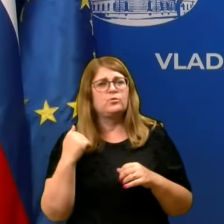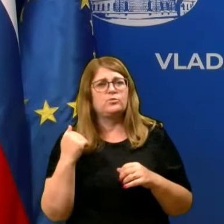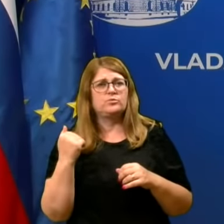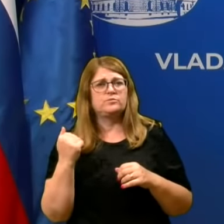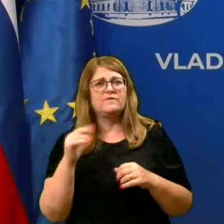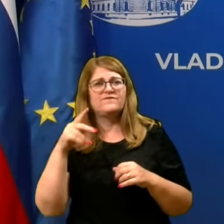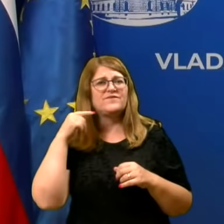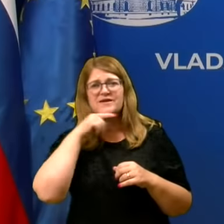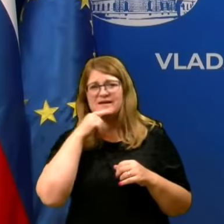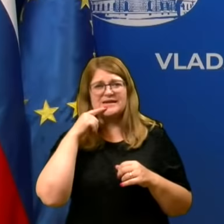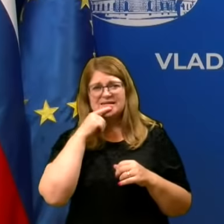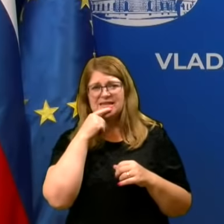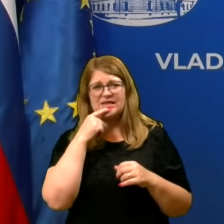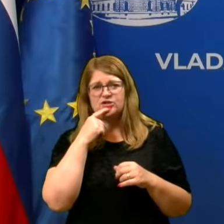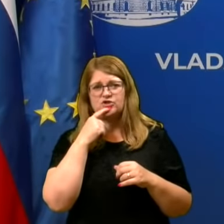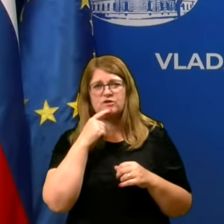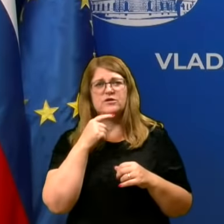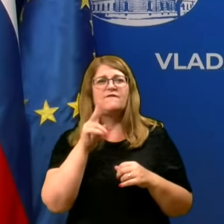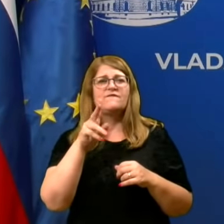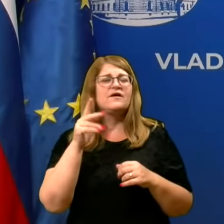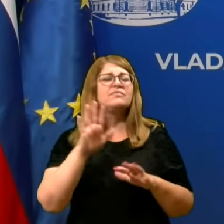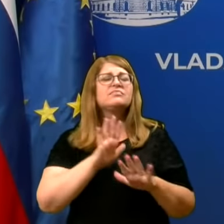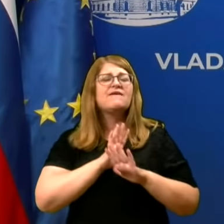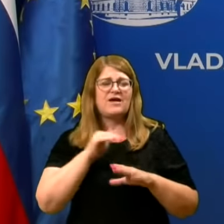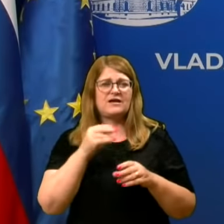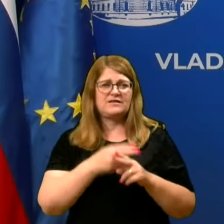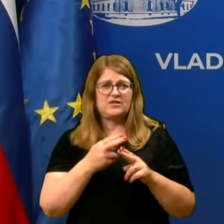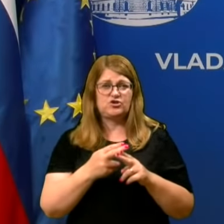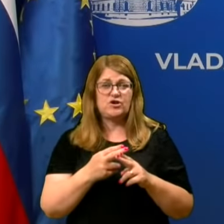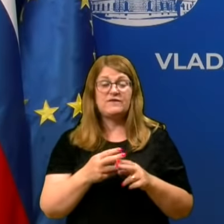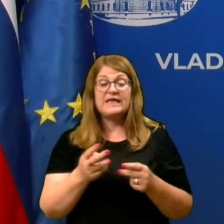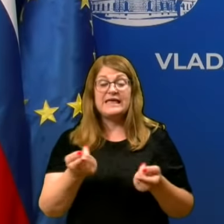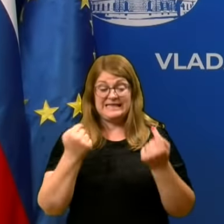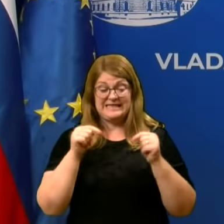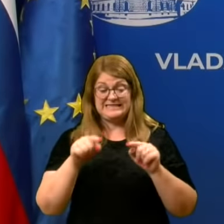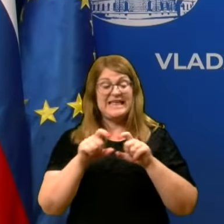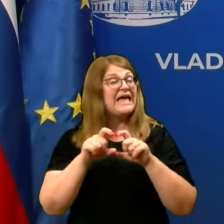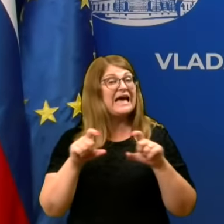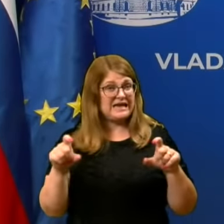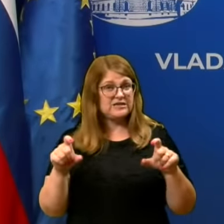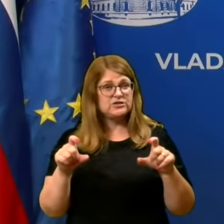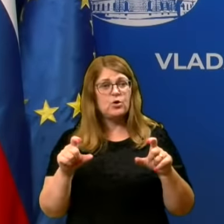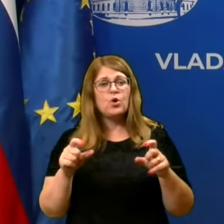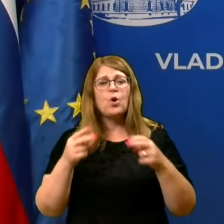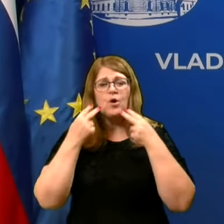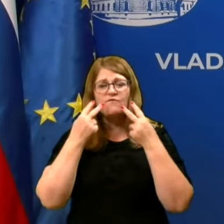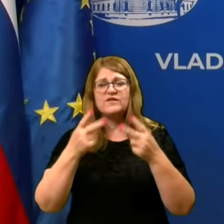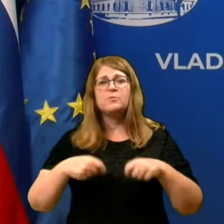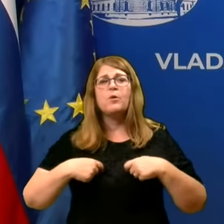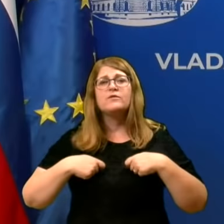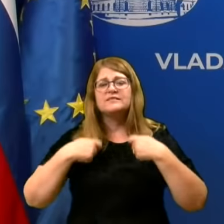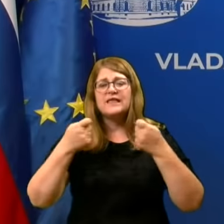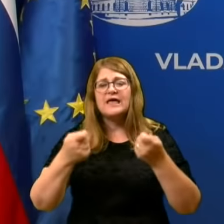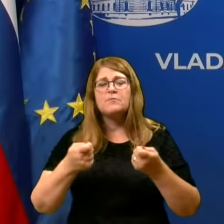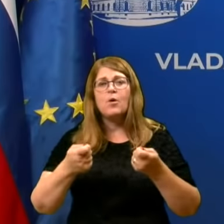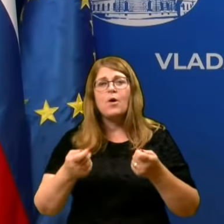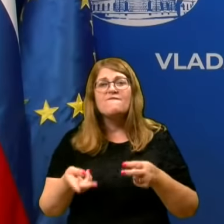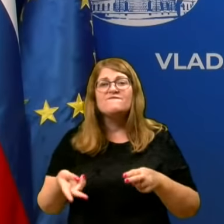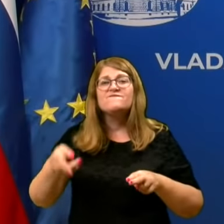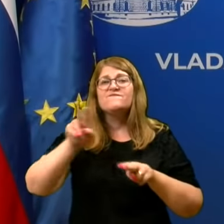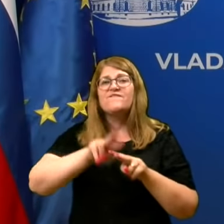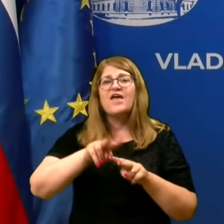rdeči, v nevarni državi. Iz teh razlogov zdaj vidite, da izdajemo veliko več